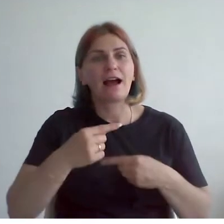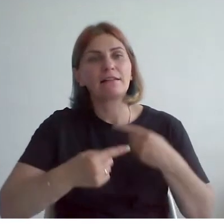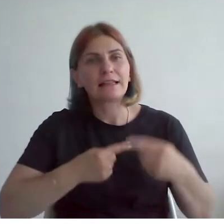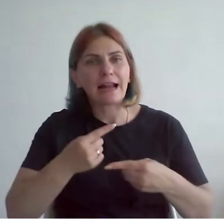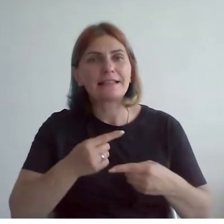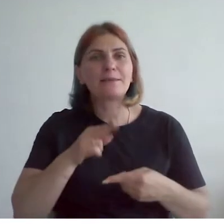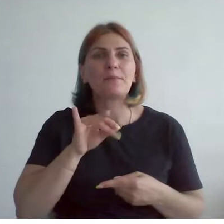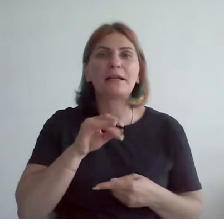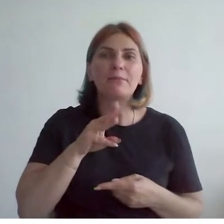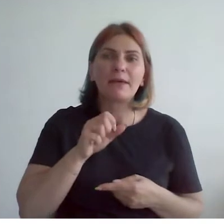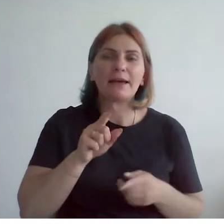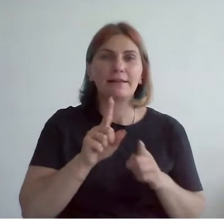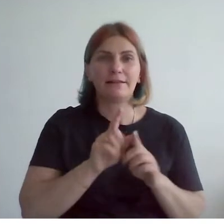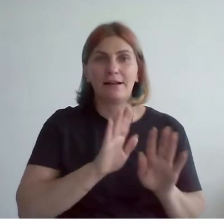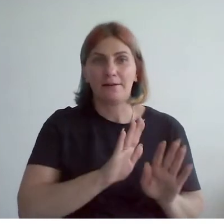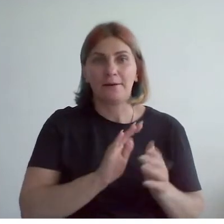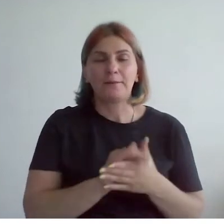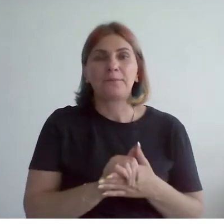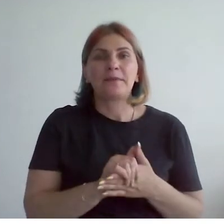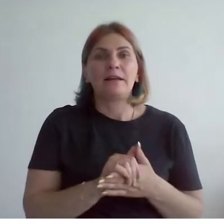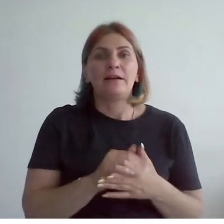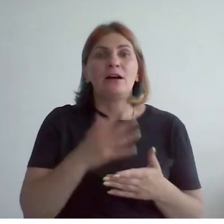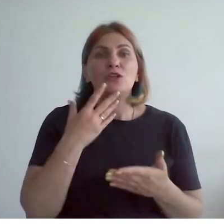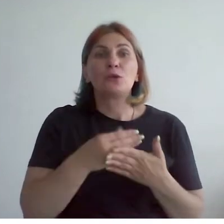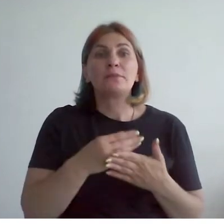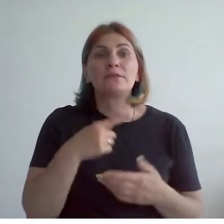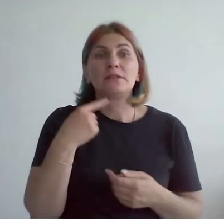католический. И, собственно говоря,